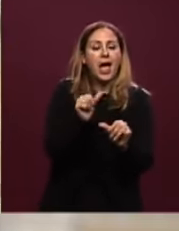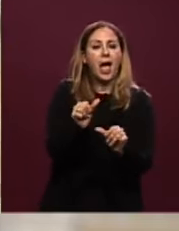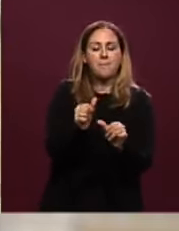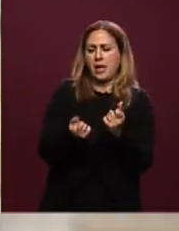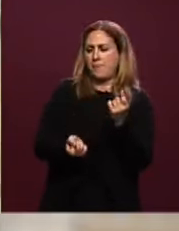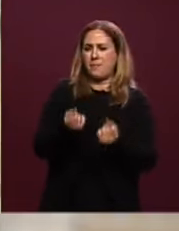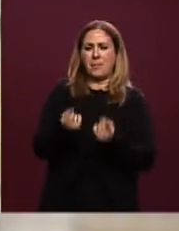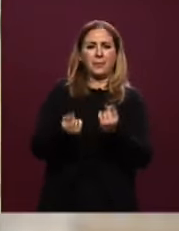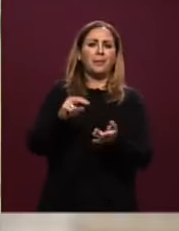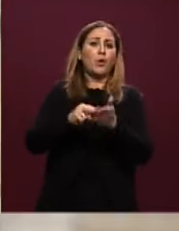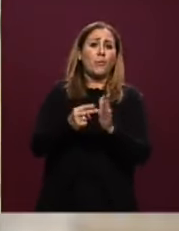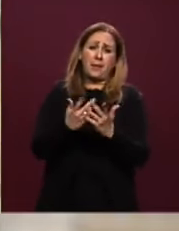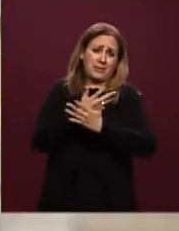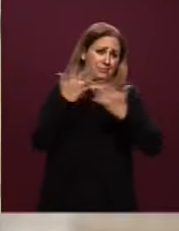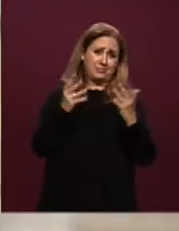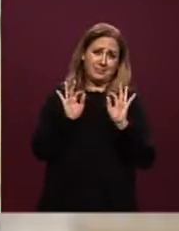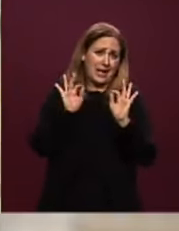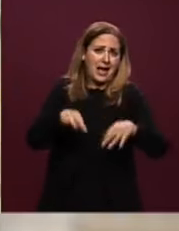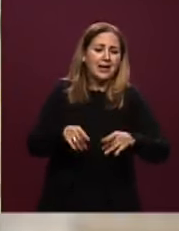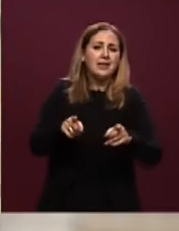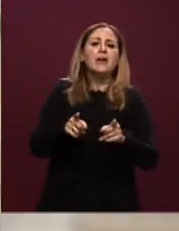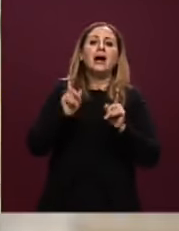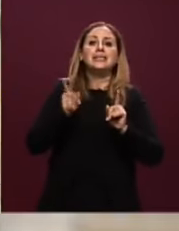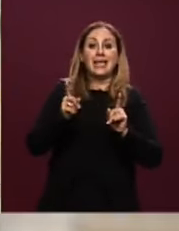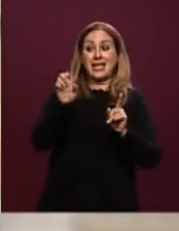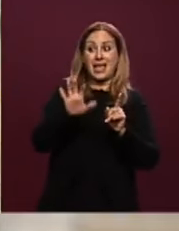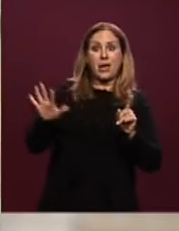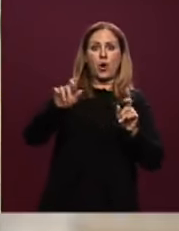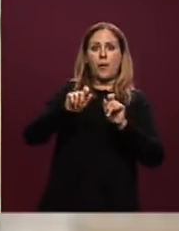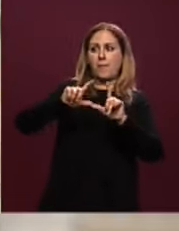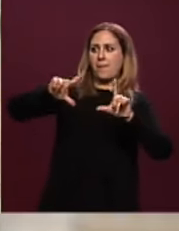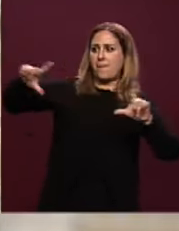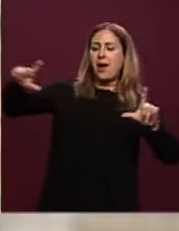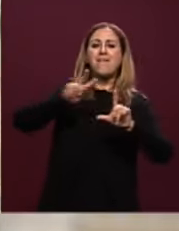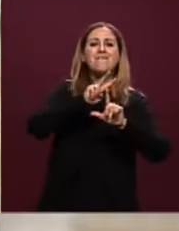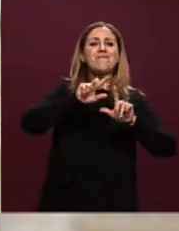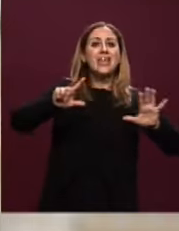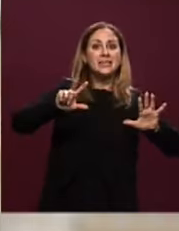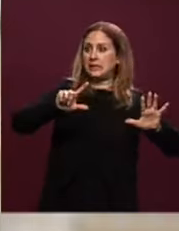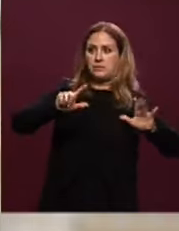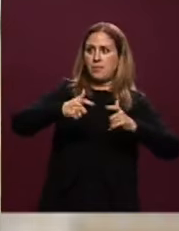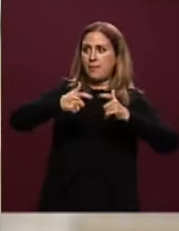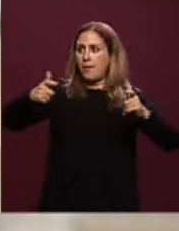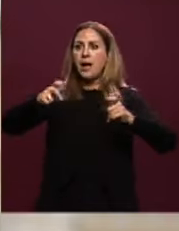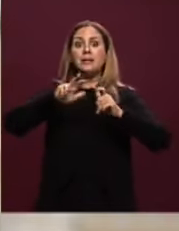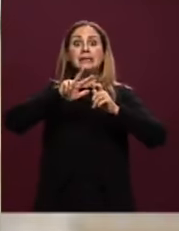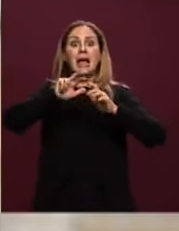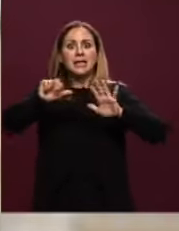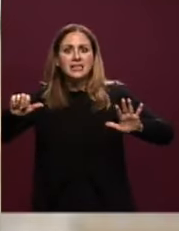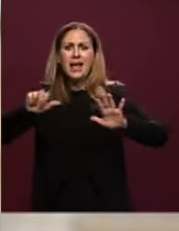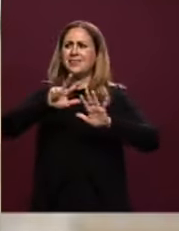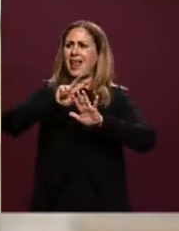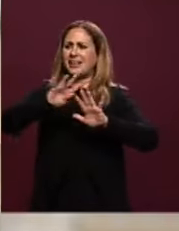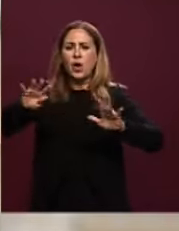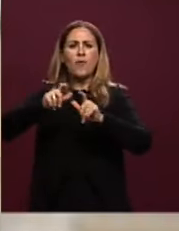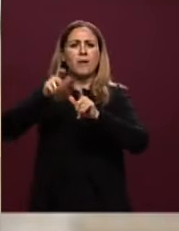inevitabili di gestione che l'allargamento di un'Europa che non sarà più a 27, ma a 36 e poi magari a 39, porrà.